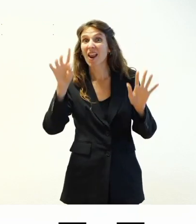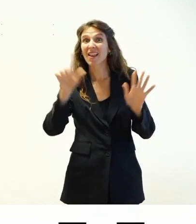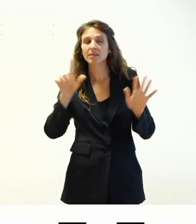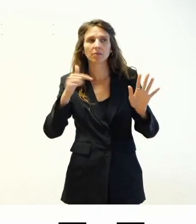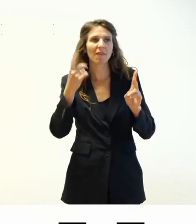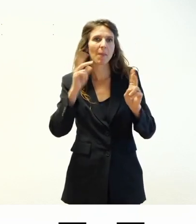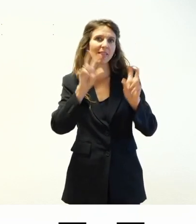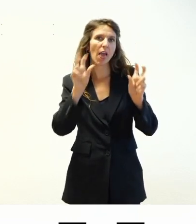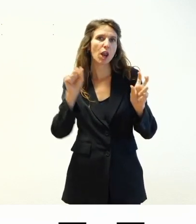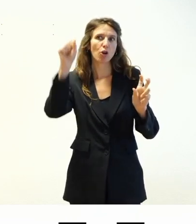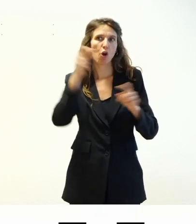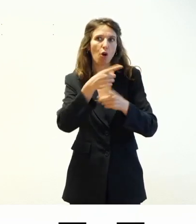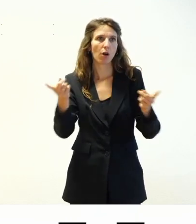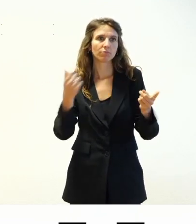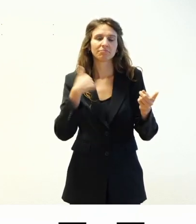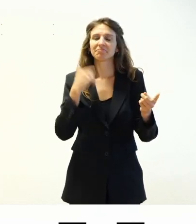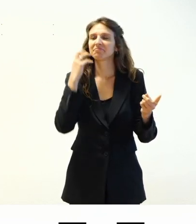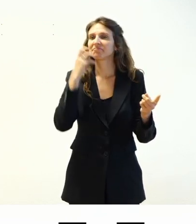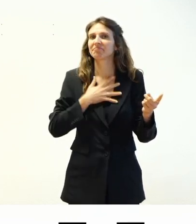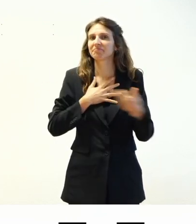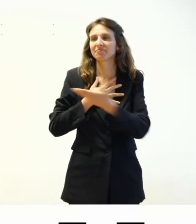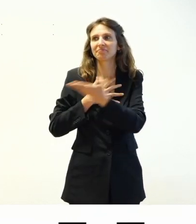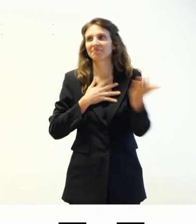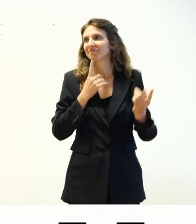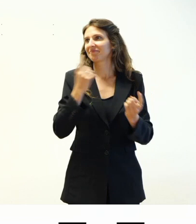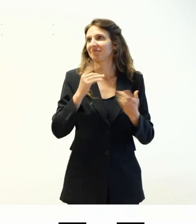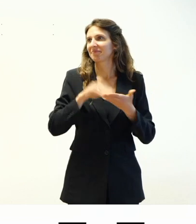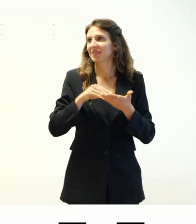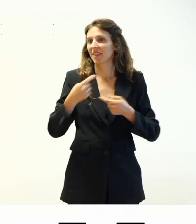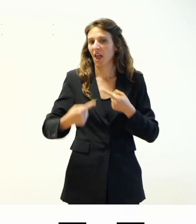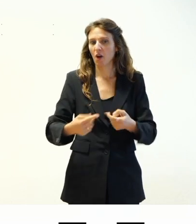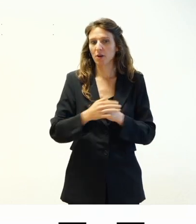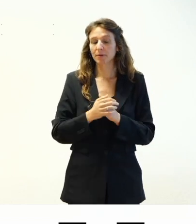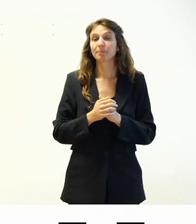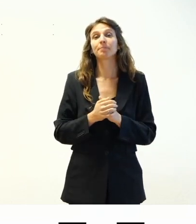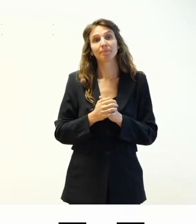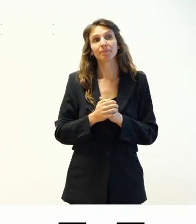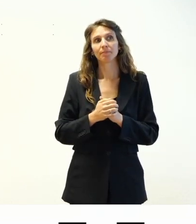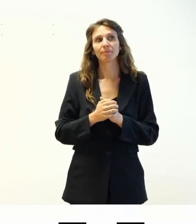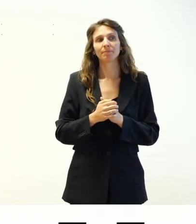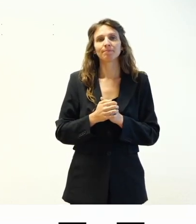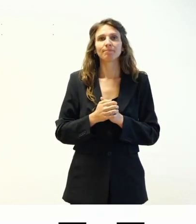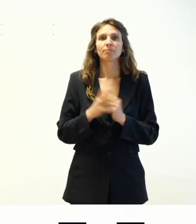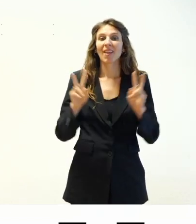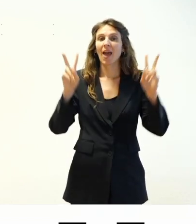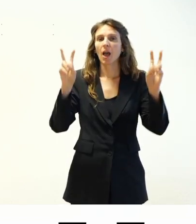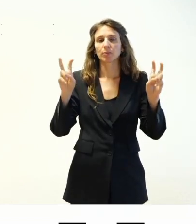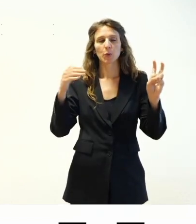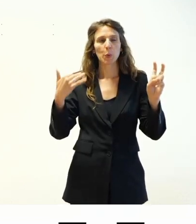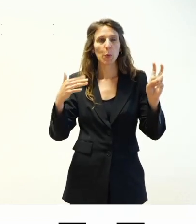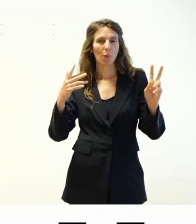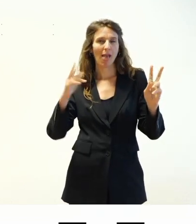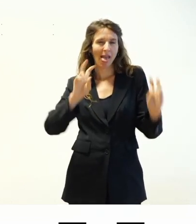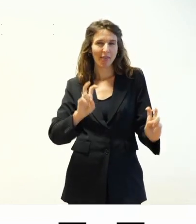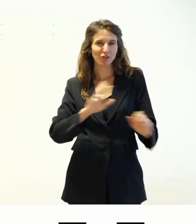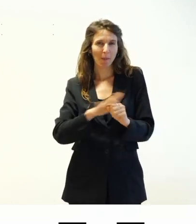veramente tantissima stima per chi lo fa e oltre a questo il tema è veramente tecnico, quindi è ancora più da